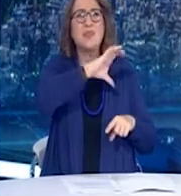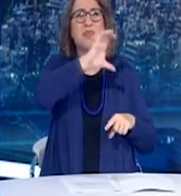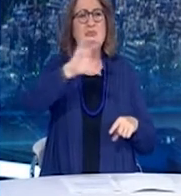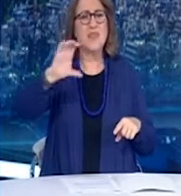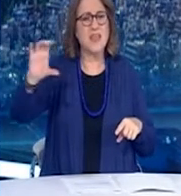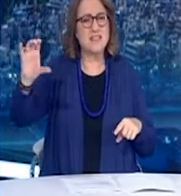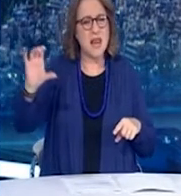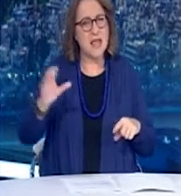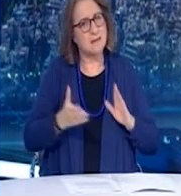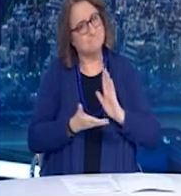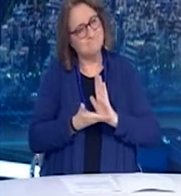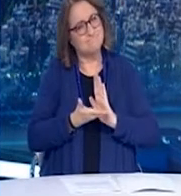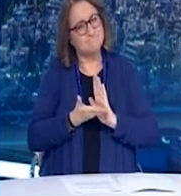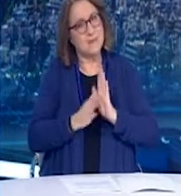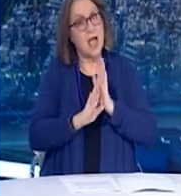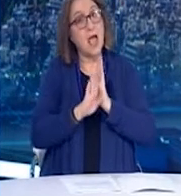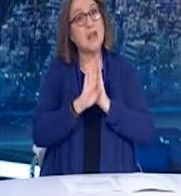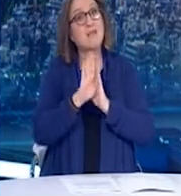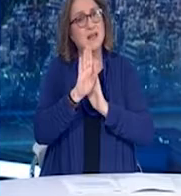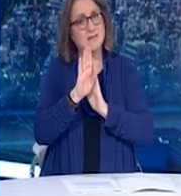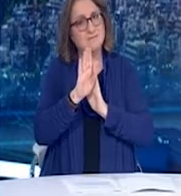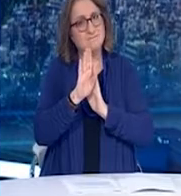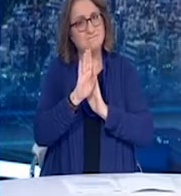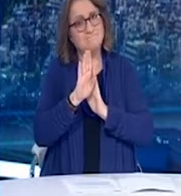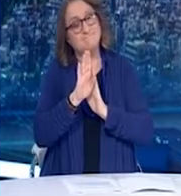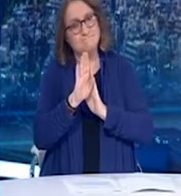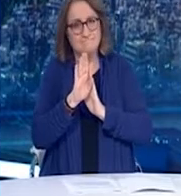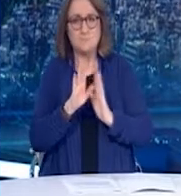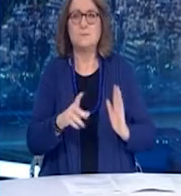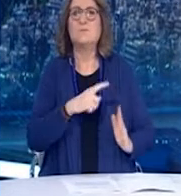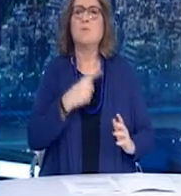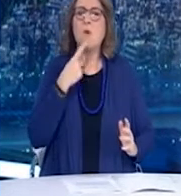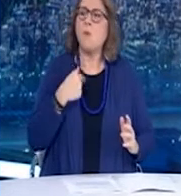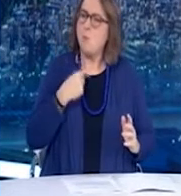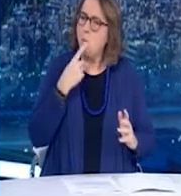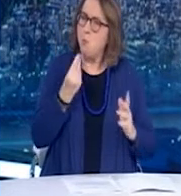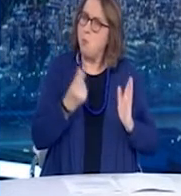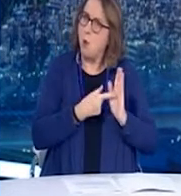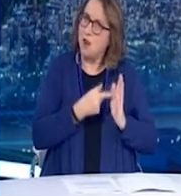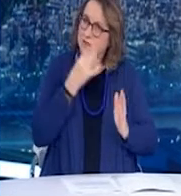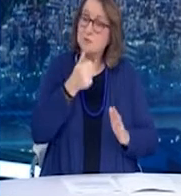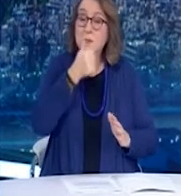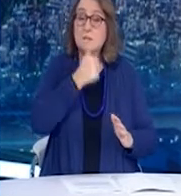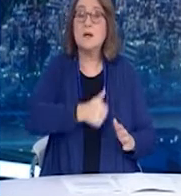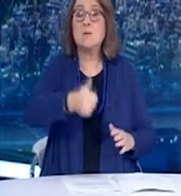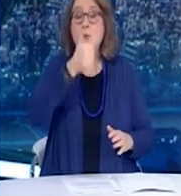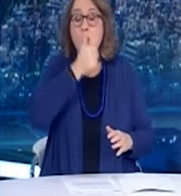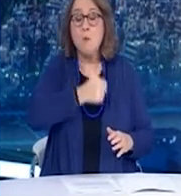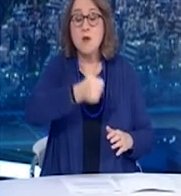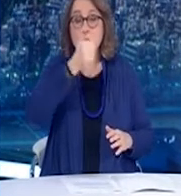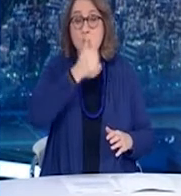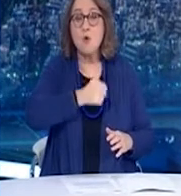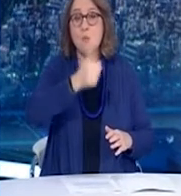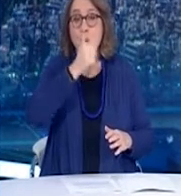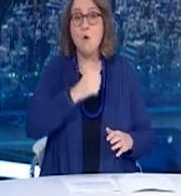θάσεις. Δυστυχώς όμως όπως Έγιδη έχει αναφερθεί πολλές φορές χρειάζεται υπομονή γιατί το σύστημα